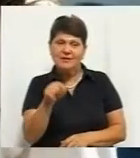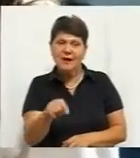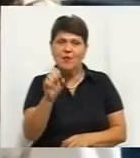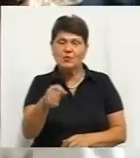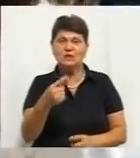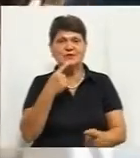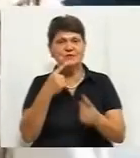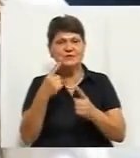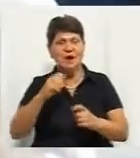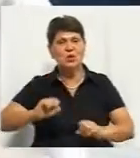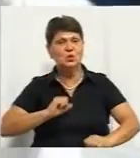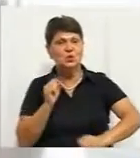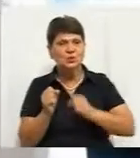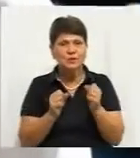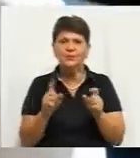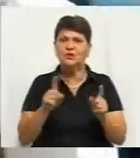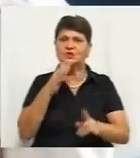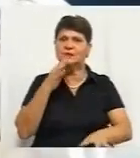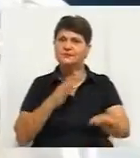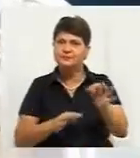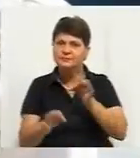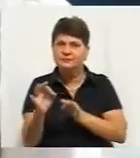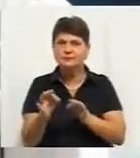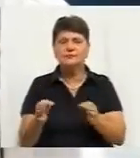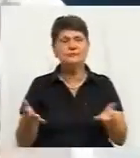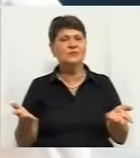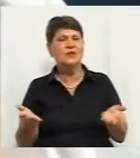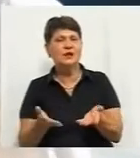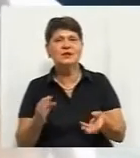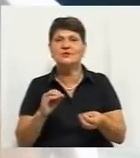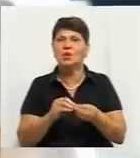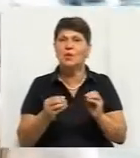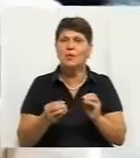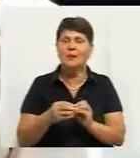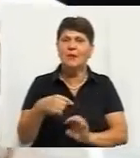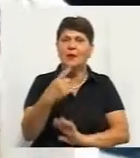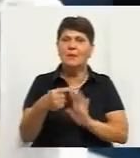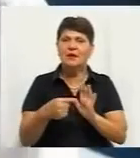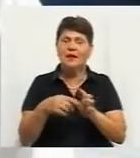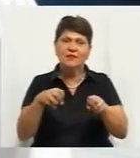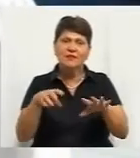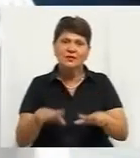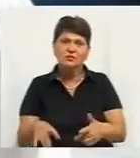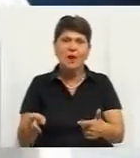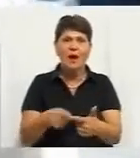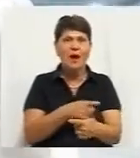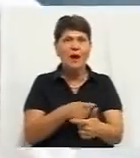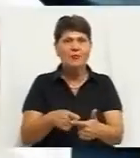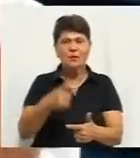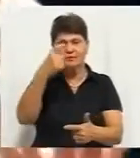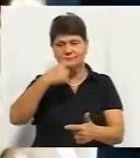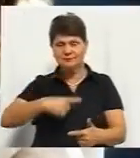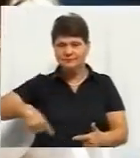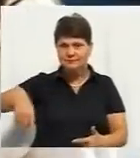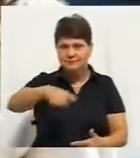спілкуватися один з одним, і щось радити. І якісь проблемні питання ми вирішуємо або між собою, або